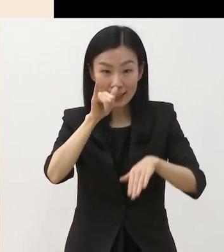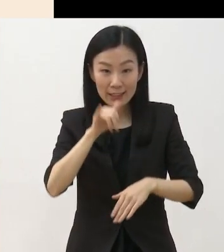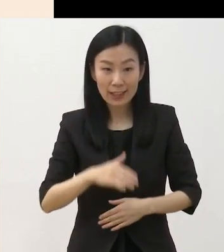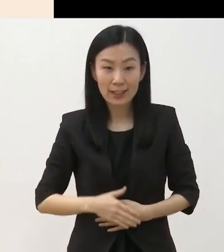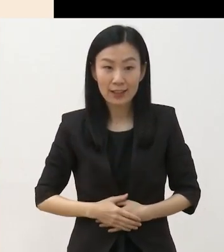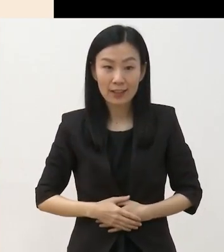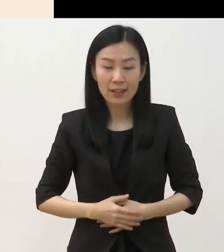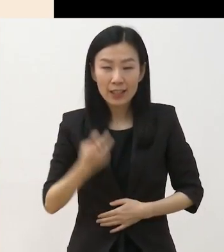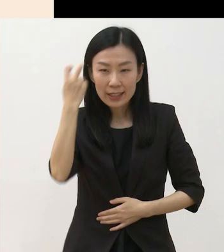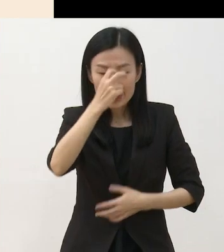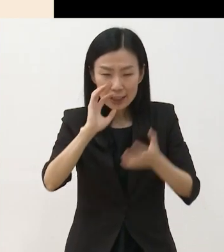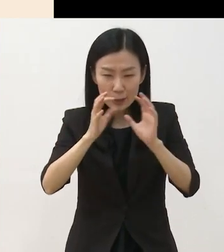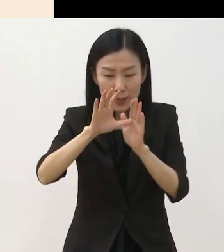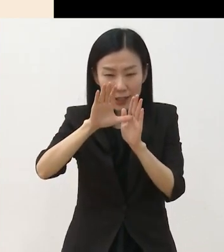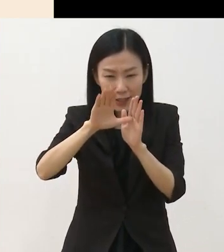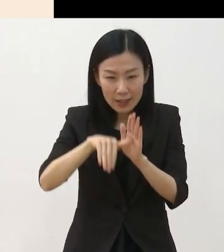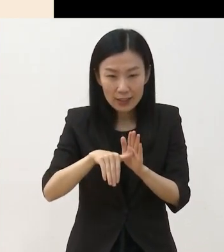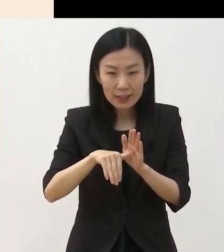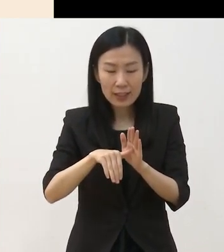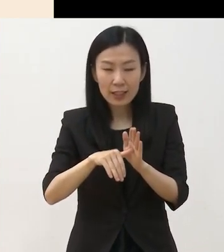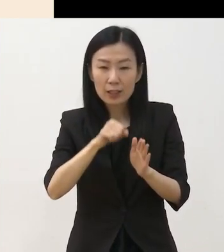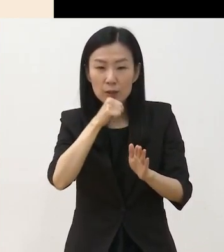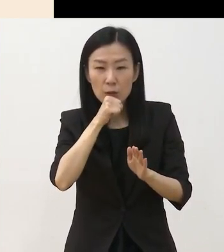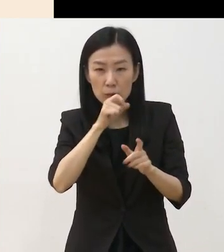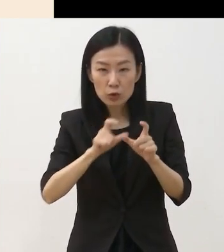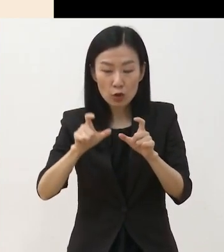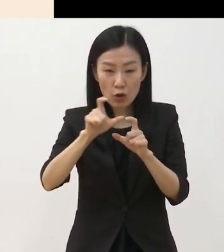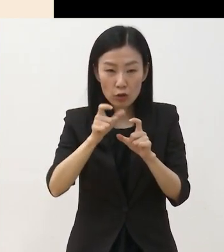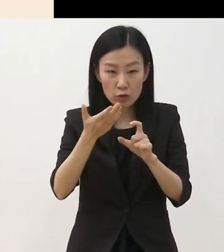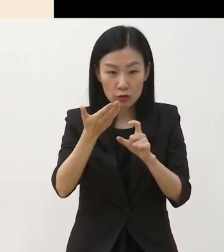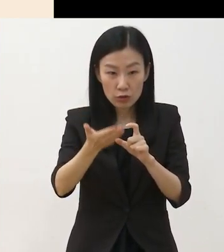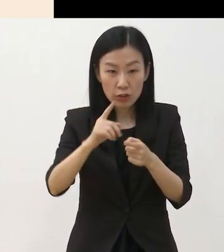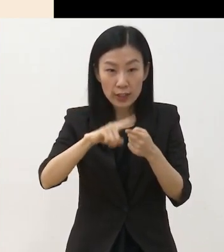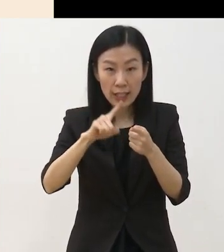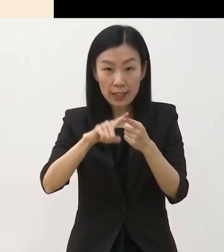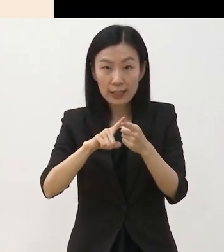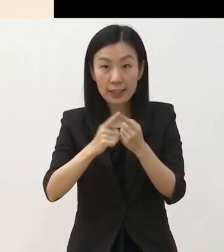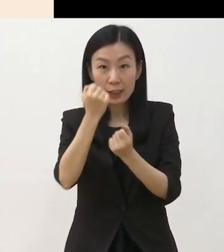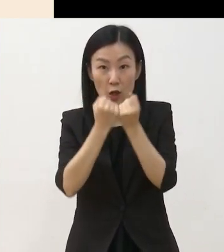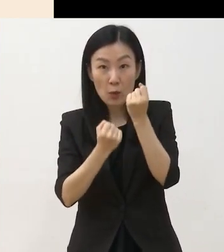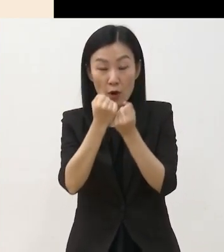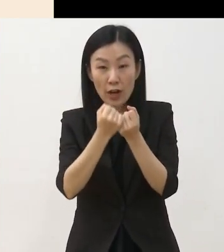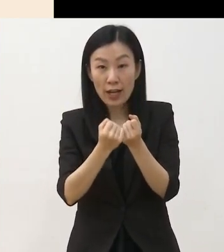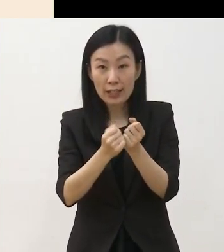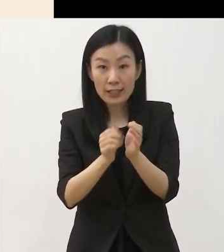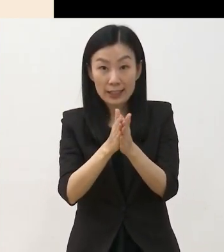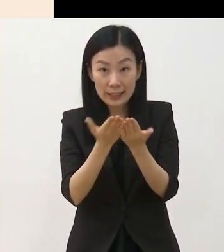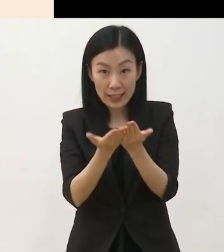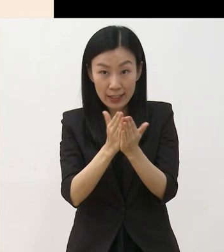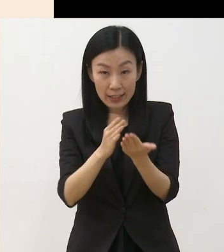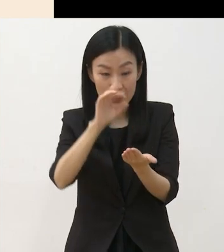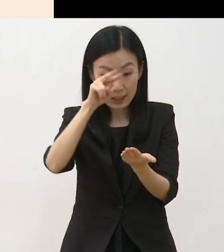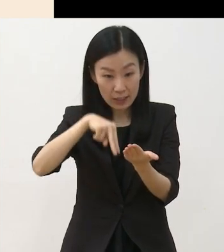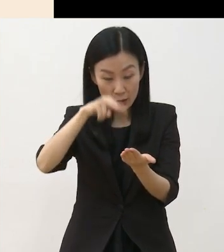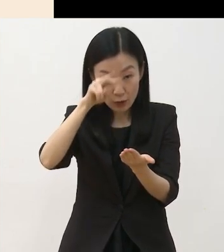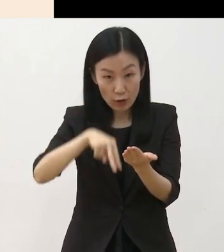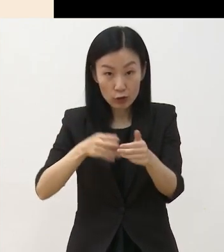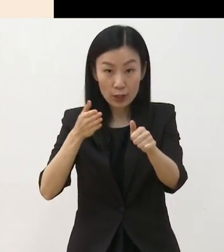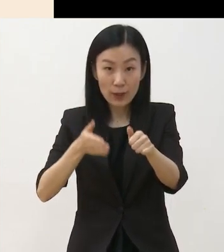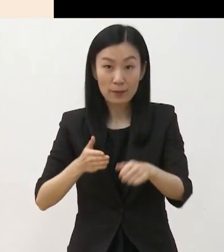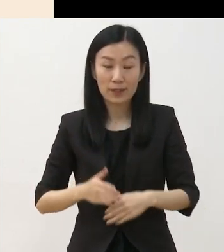가중치 등 상세 내용은 설명 자료에서 확인하여 주시기 바랍니다